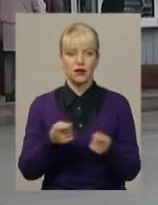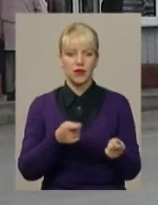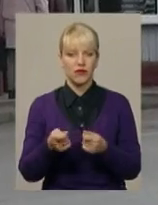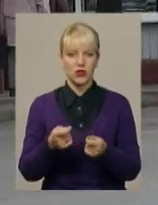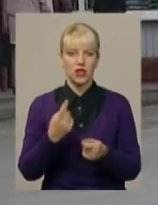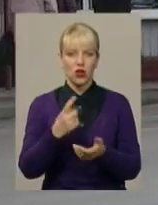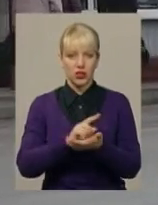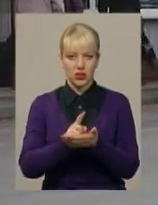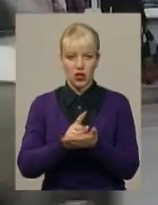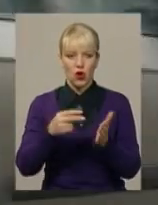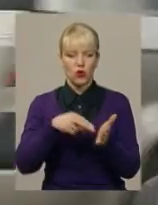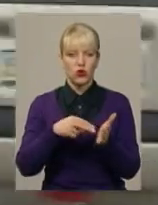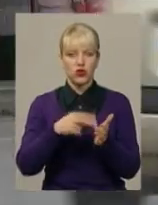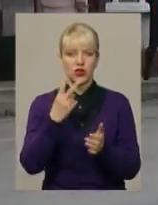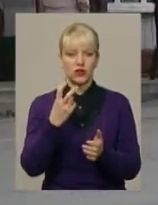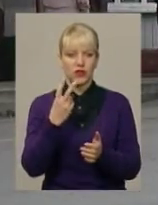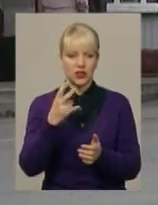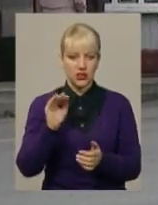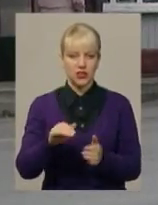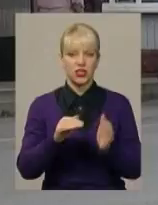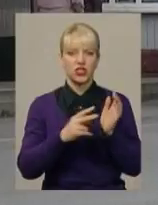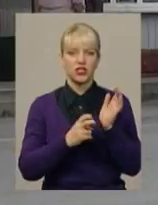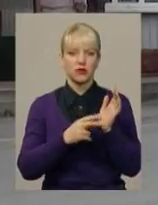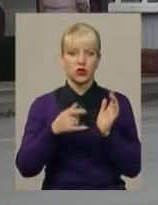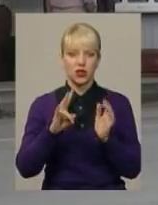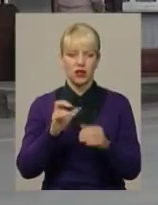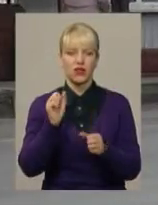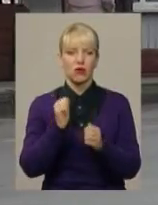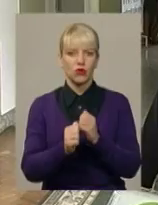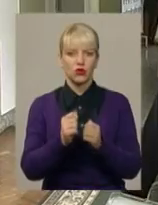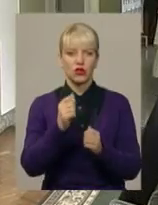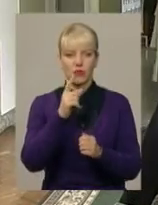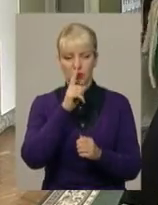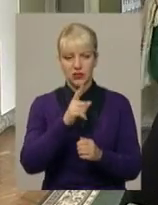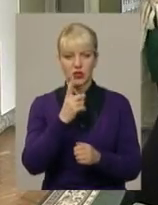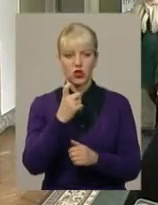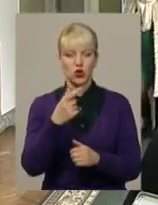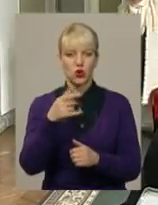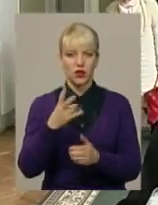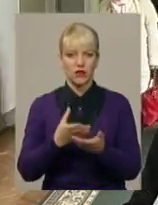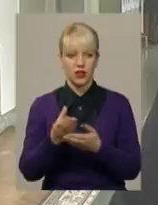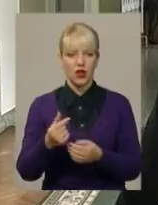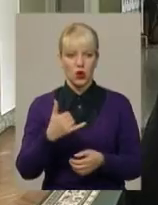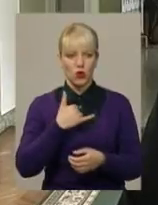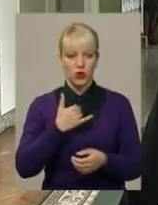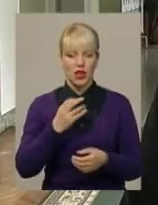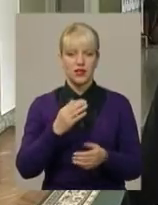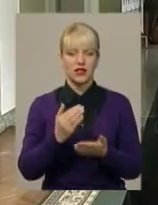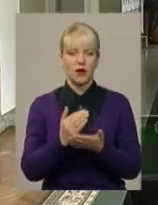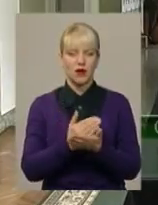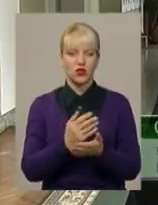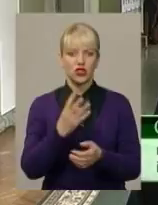2700 гривень. Плюс щомісячна абонплата у розмірі 110 гривень. Щодня на маршруті в нас випускається в середньому